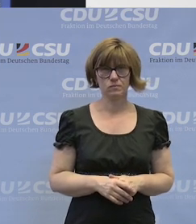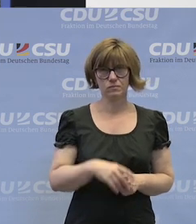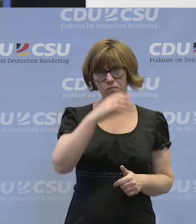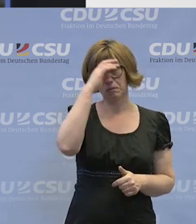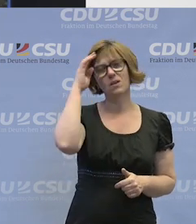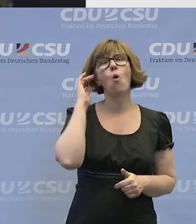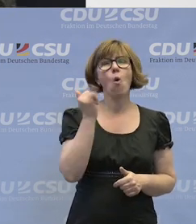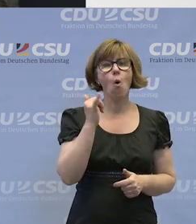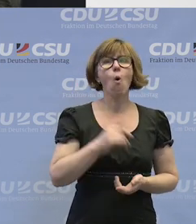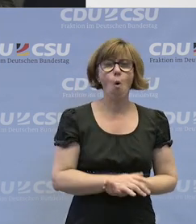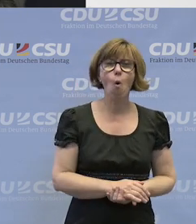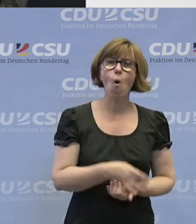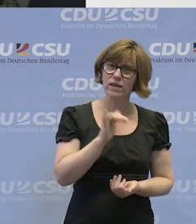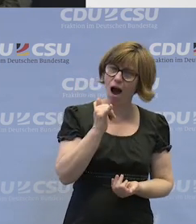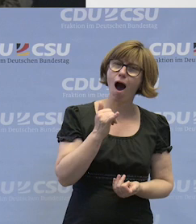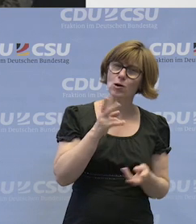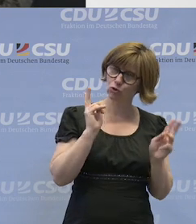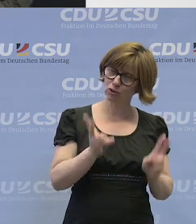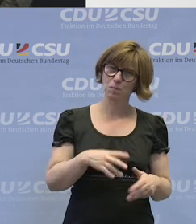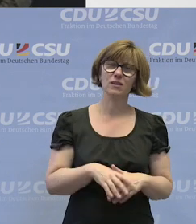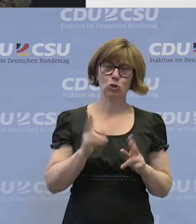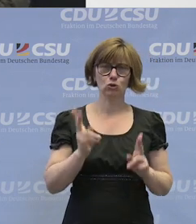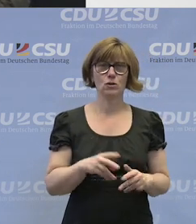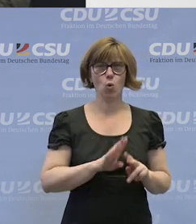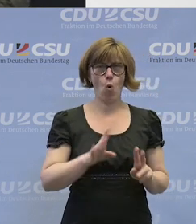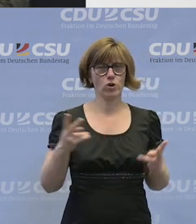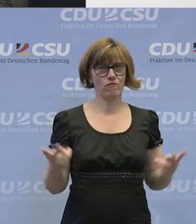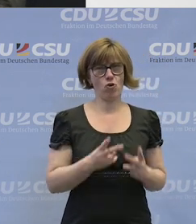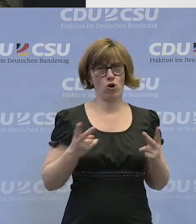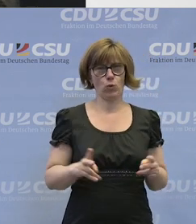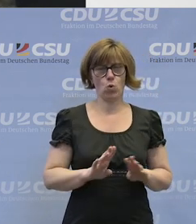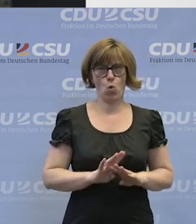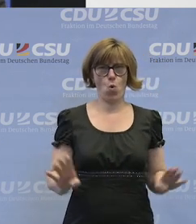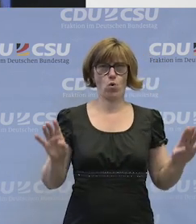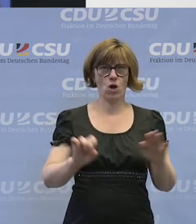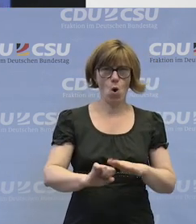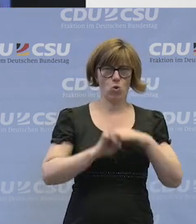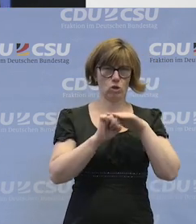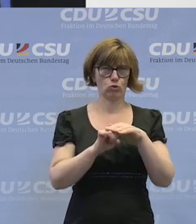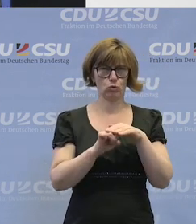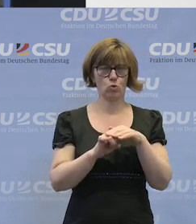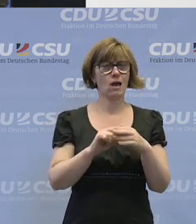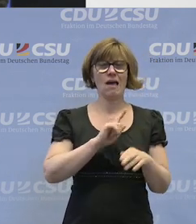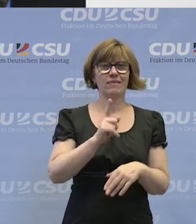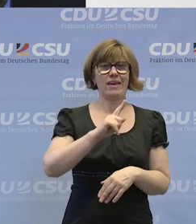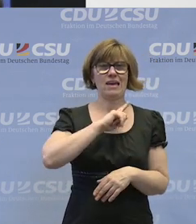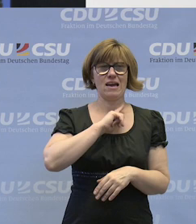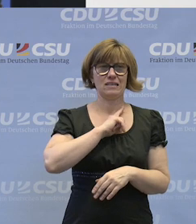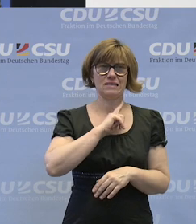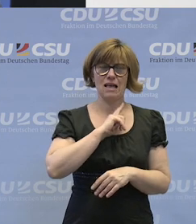Ja, schon sicherlich ohne Förderung und ohne Unterstützung sozusagen. Ich bin ein ganz